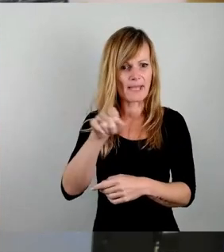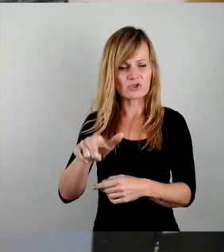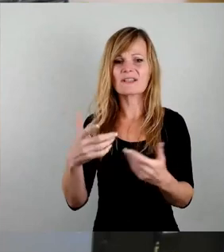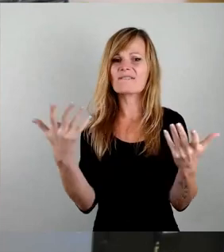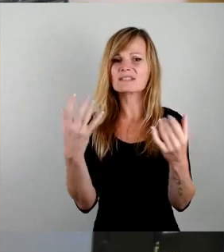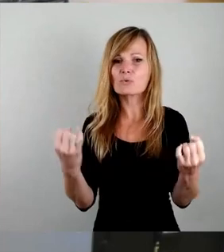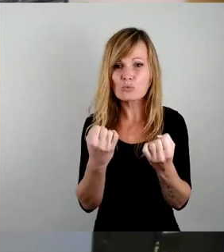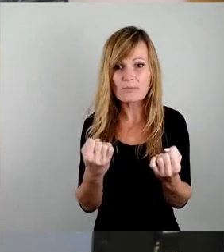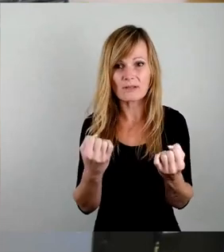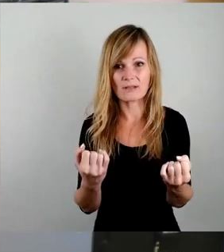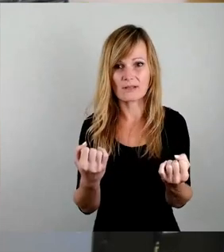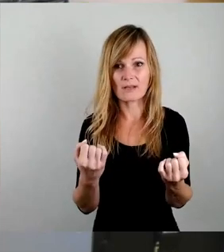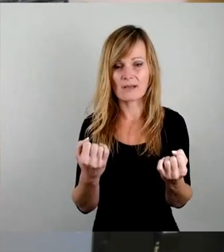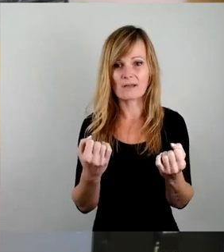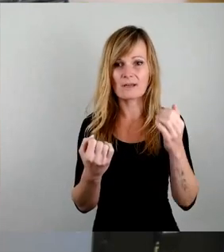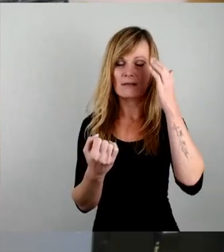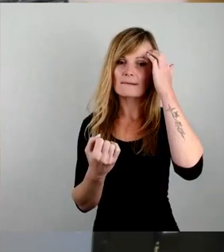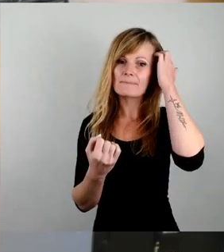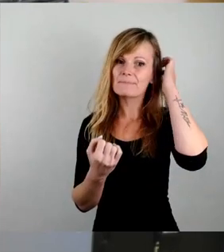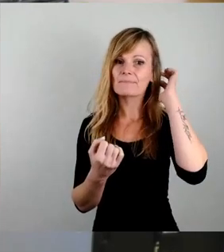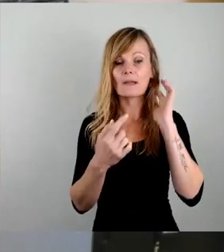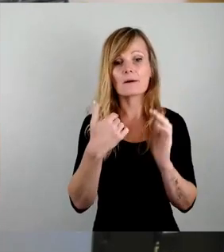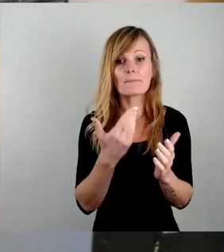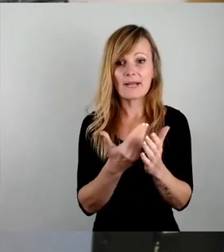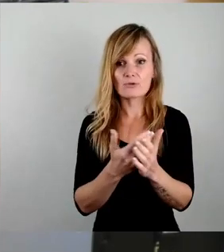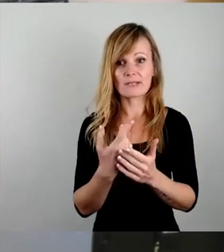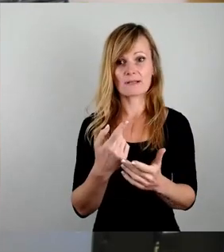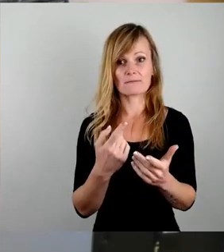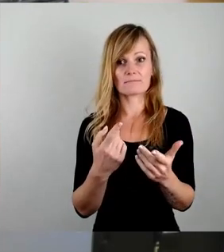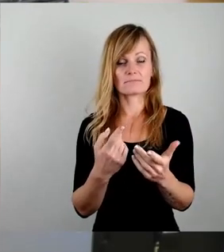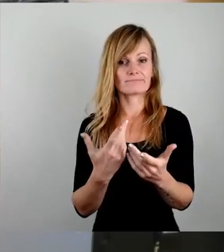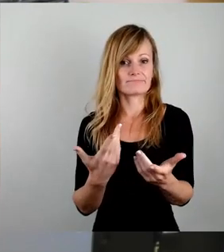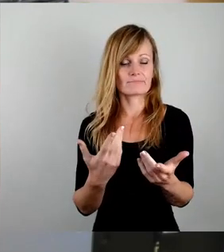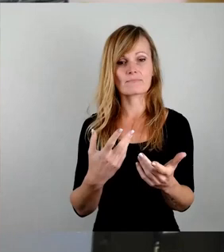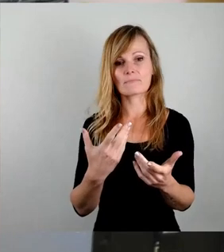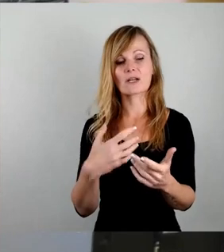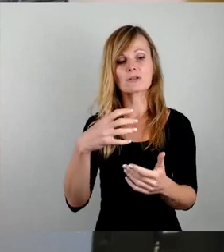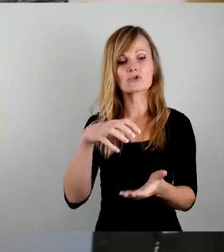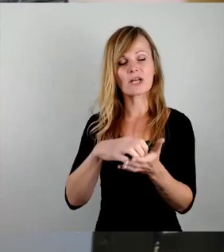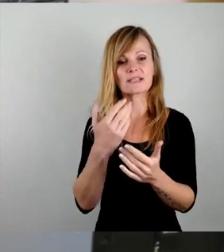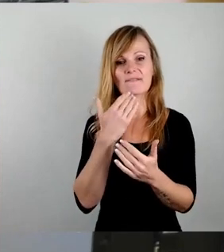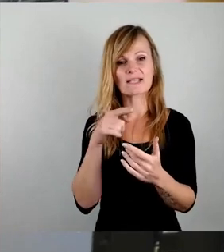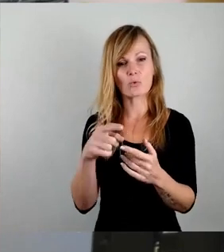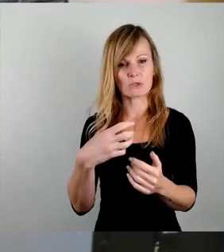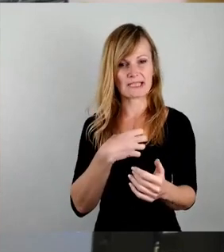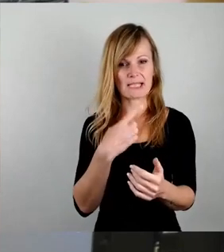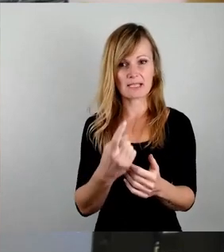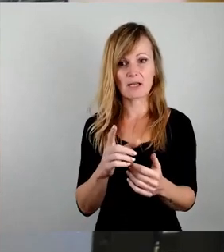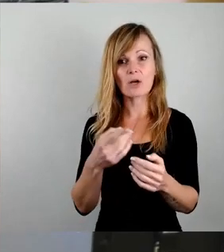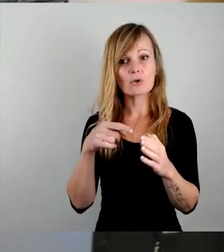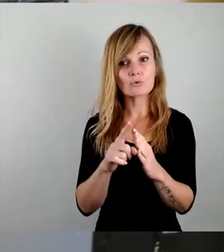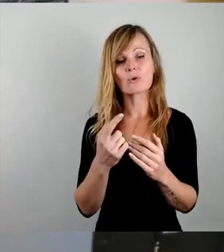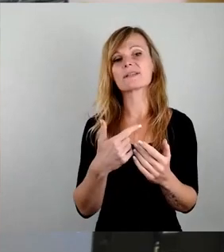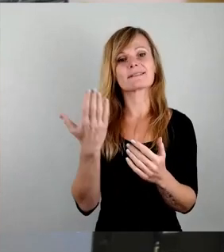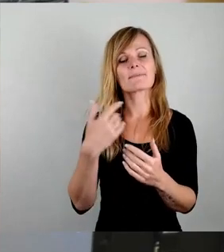Im Prinzip ist schon gefallen, die Stadt Entwässerung Dresden, die hat im Prinzip durch das Faulgas, was die